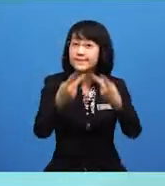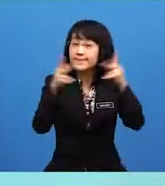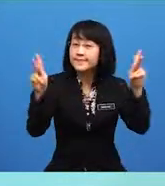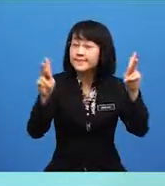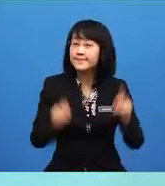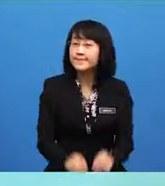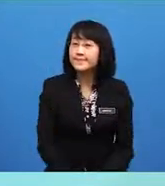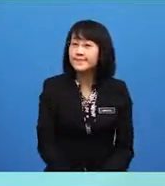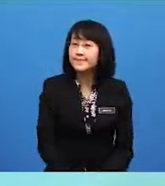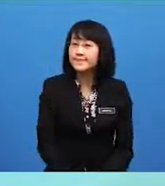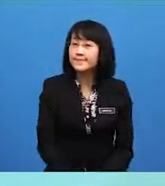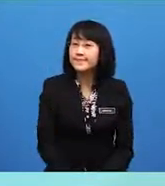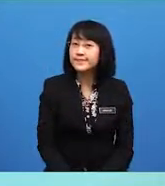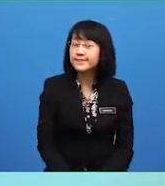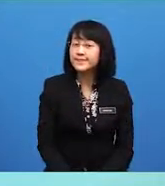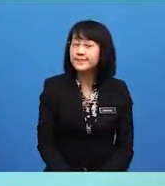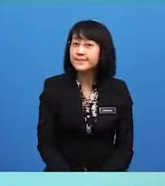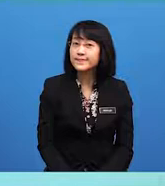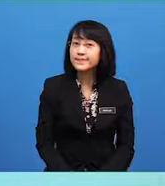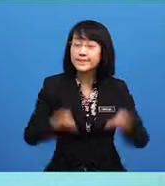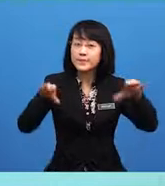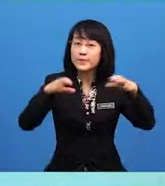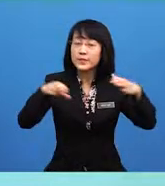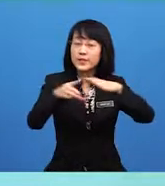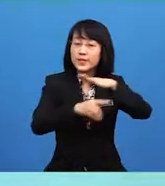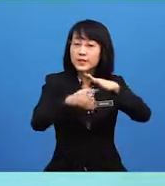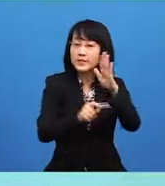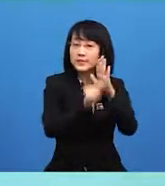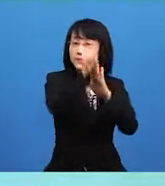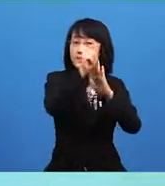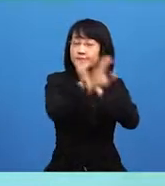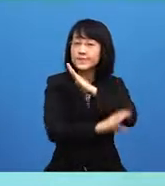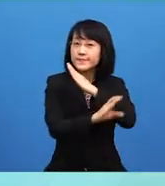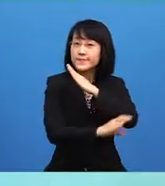merupakan pembuat dasar tertinggi negara.